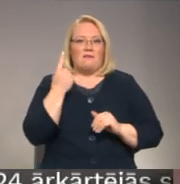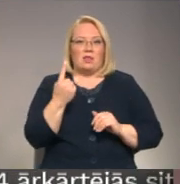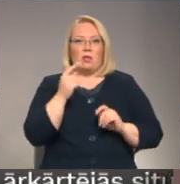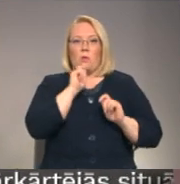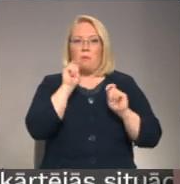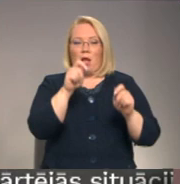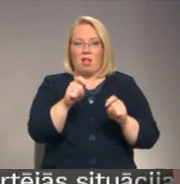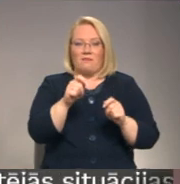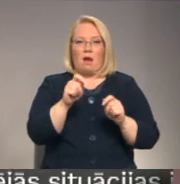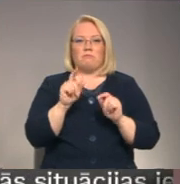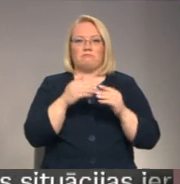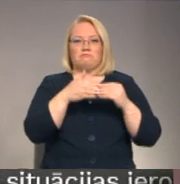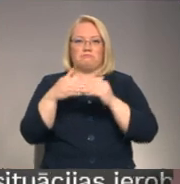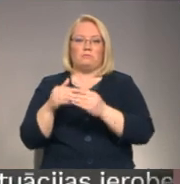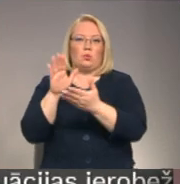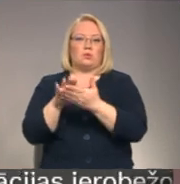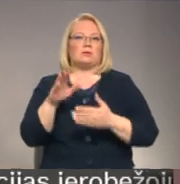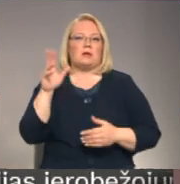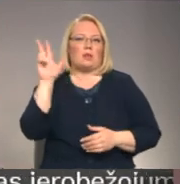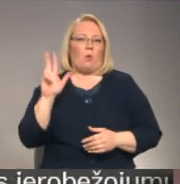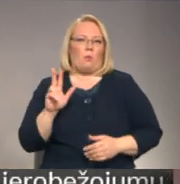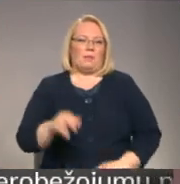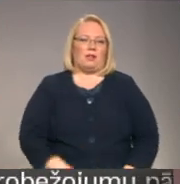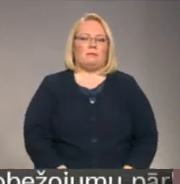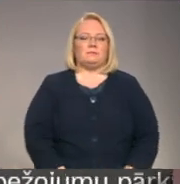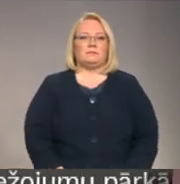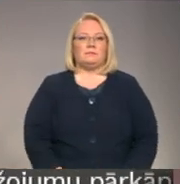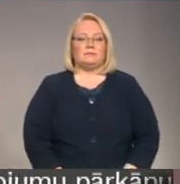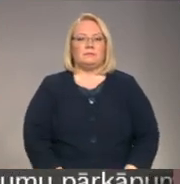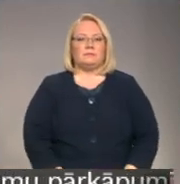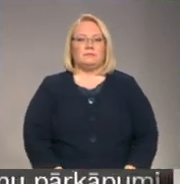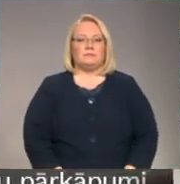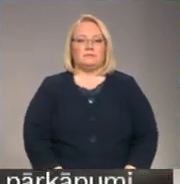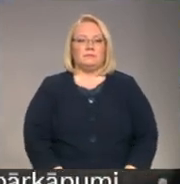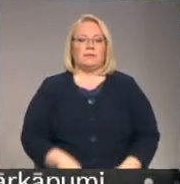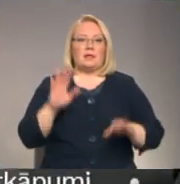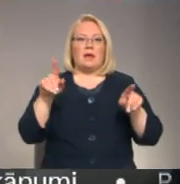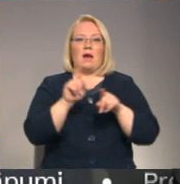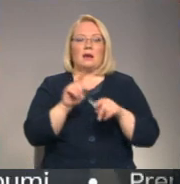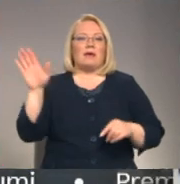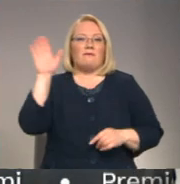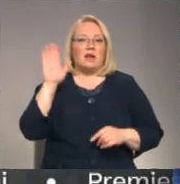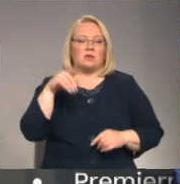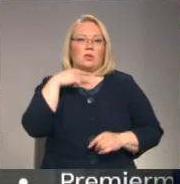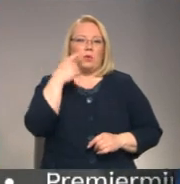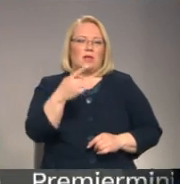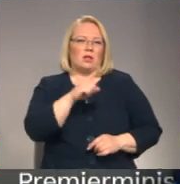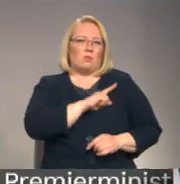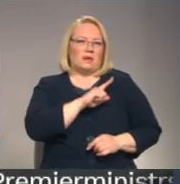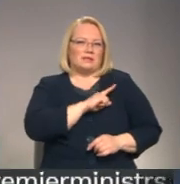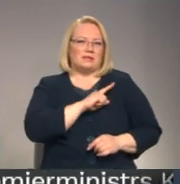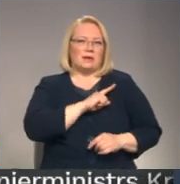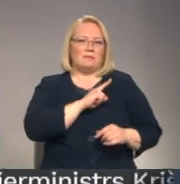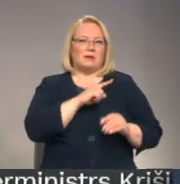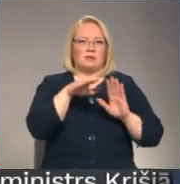balvām ceļos uz Daugavpili. Turpina Latgals reģionālā televīzija. Lai arī valstī noteikto piesardzības pasākumu